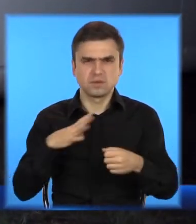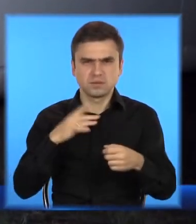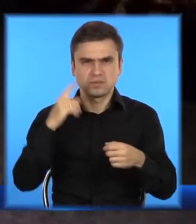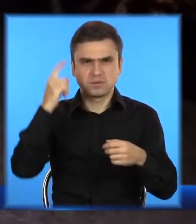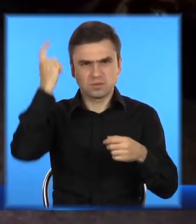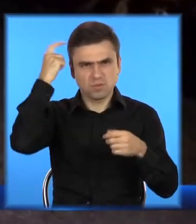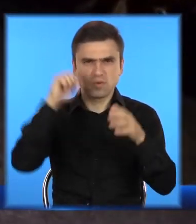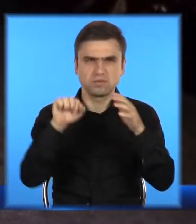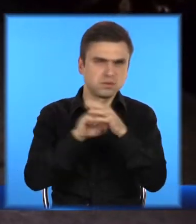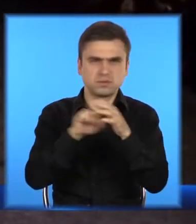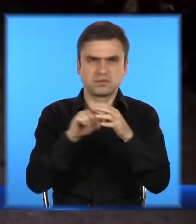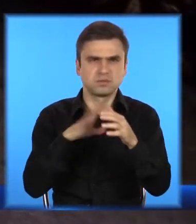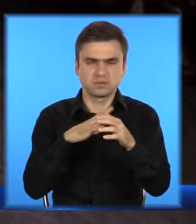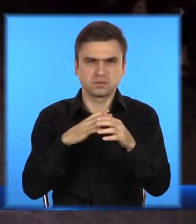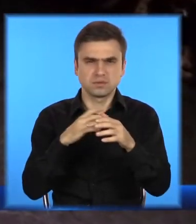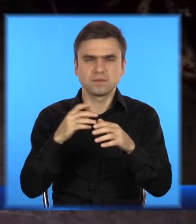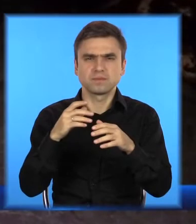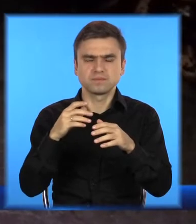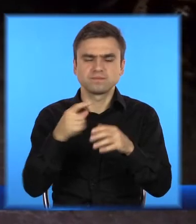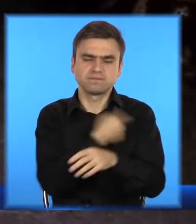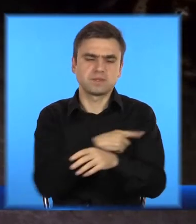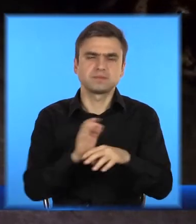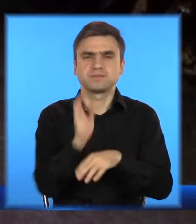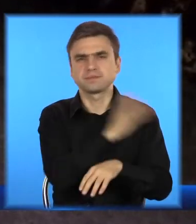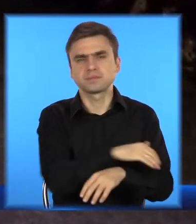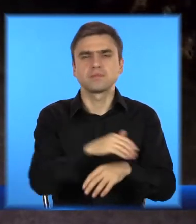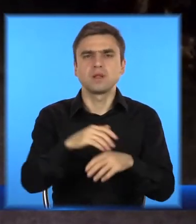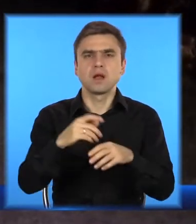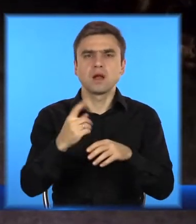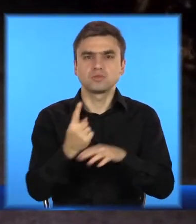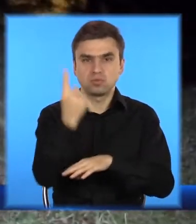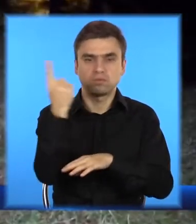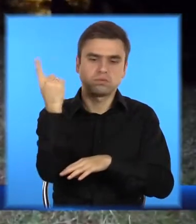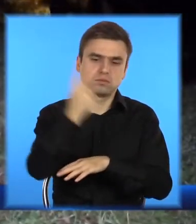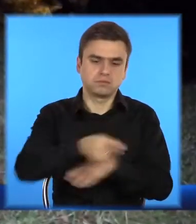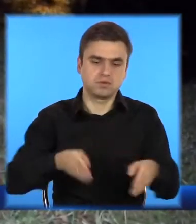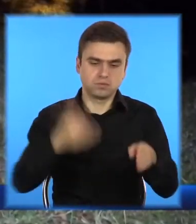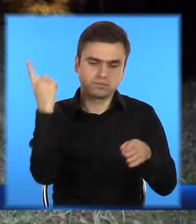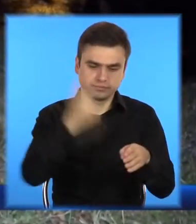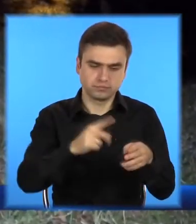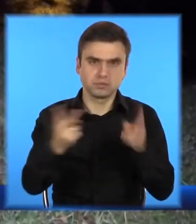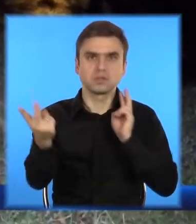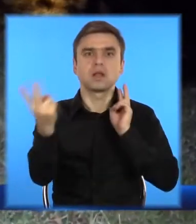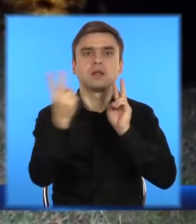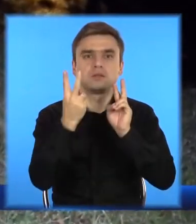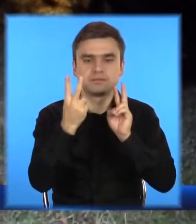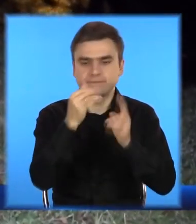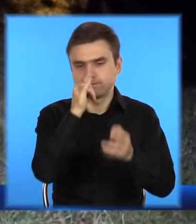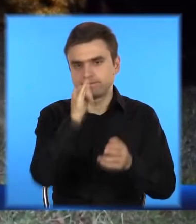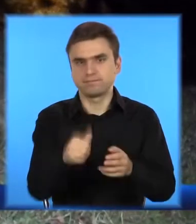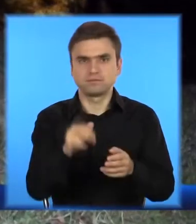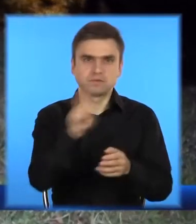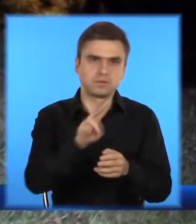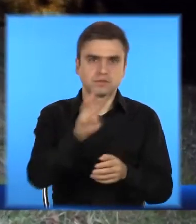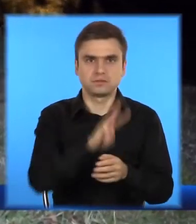тролейбусів на декілька годин. Близько о пів на дев'яту по вулиці Магістральна ще один нетверезий чоловік на новенькій Тойоті